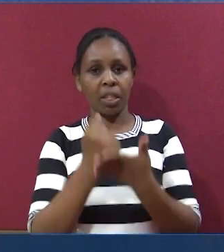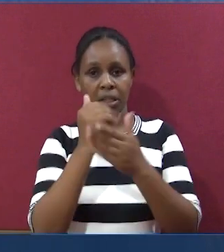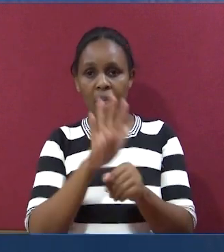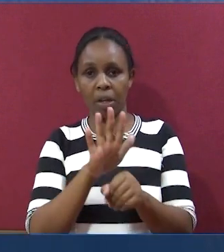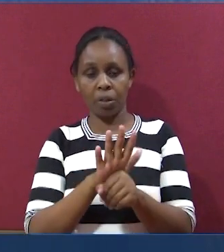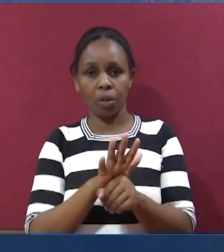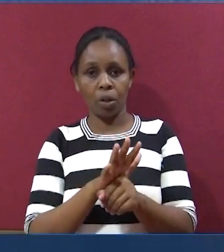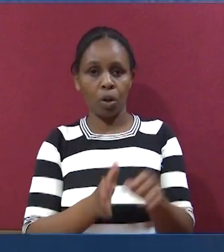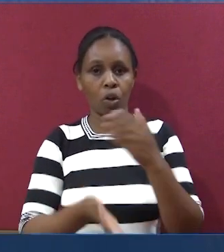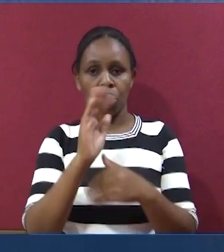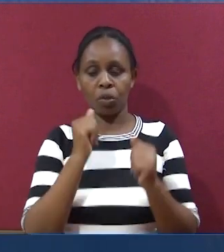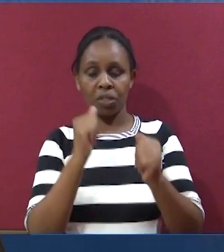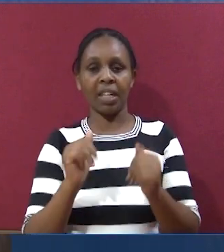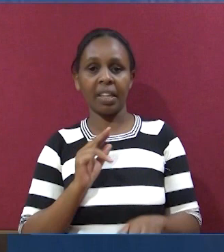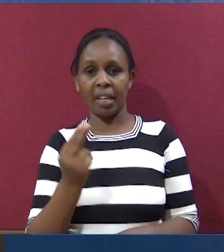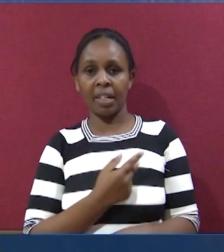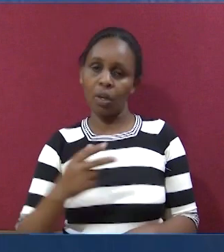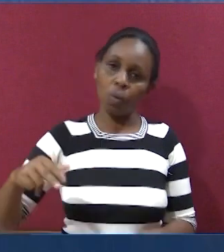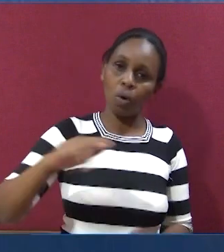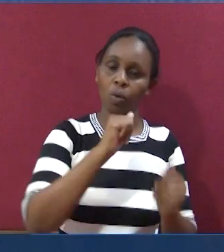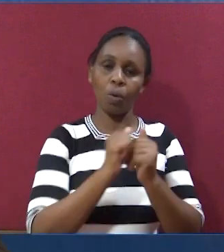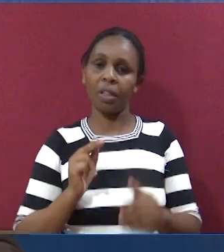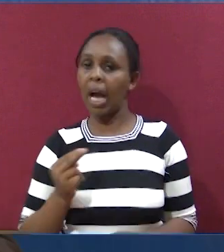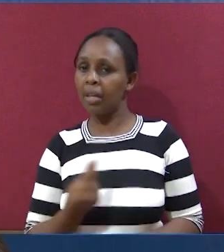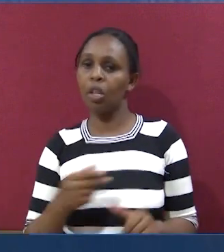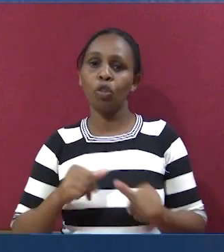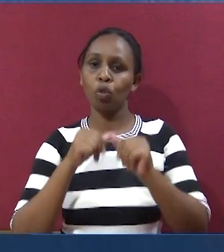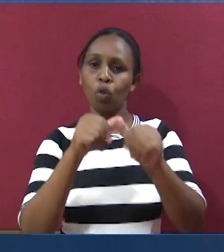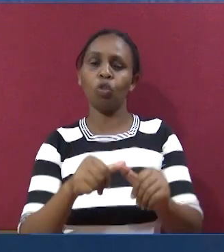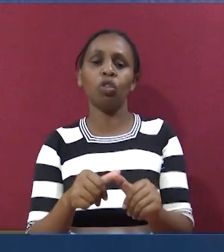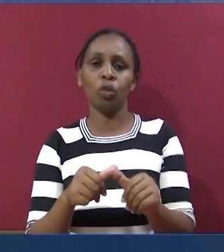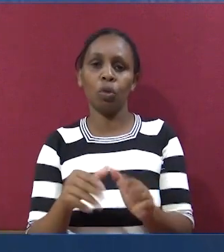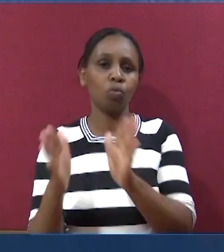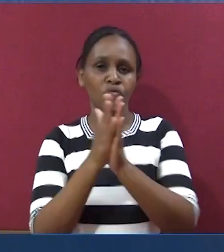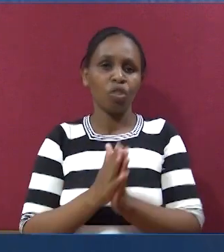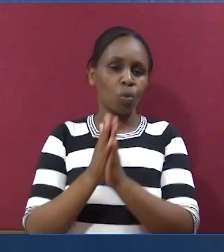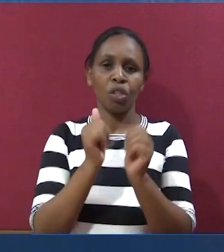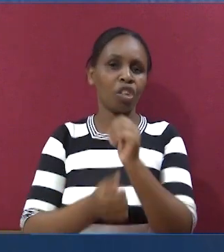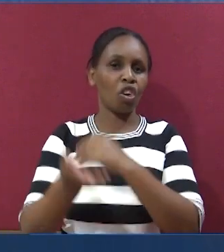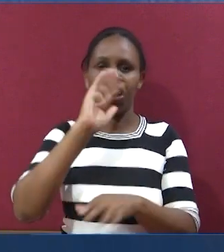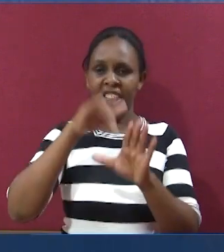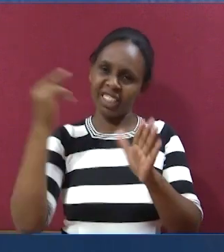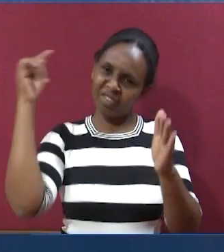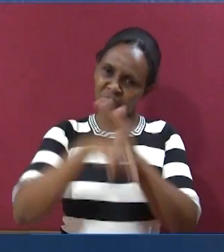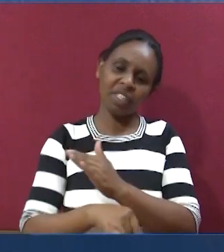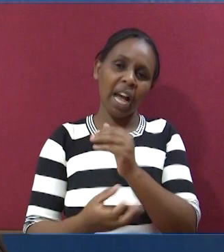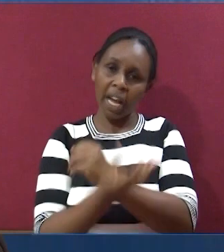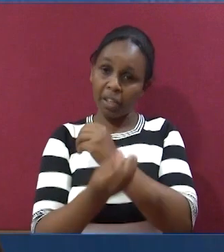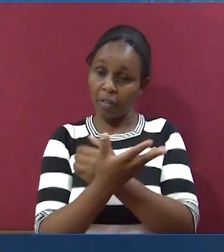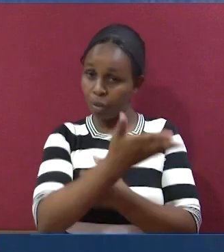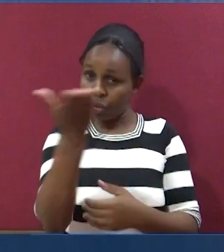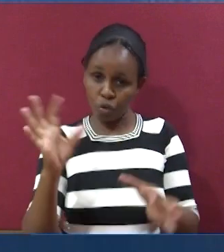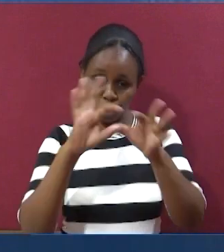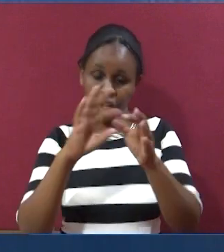Bwana tusaidie sana. Bwana tutie nguvu. Bwana enende pamoja nasi. Tuendele na kuhungana na mungu kwa undani.